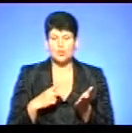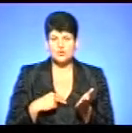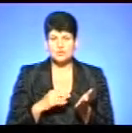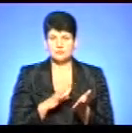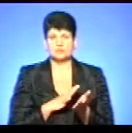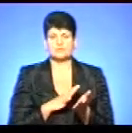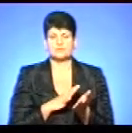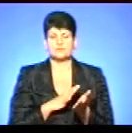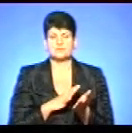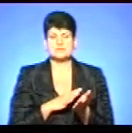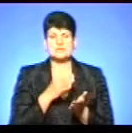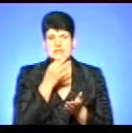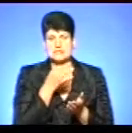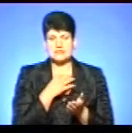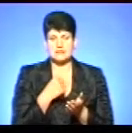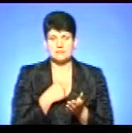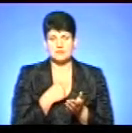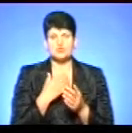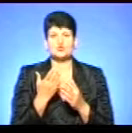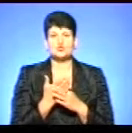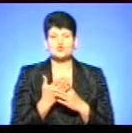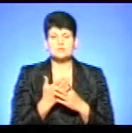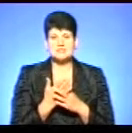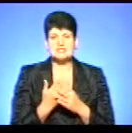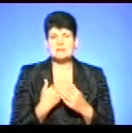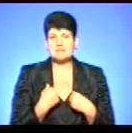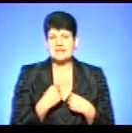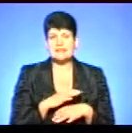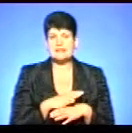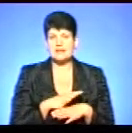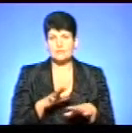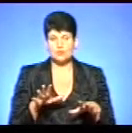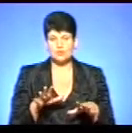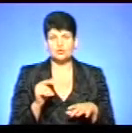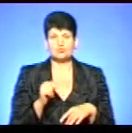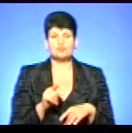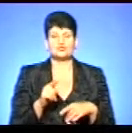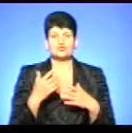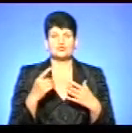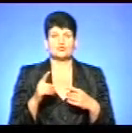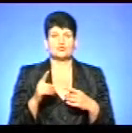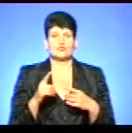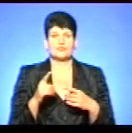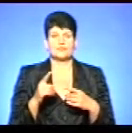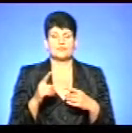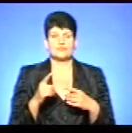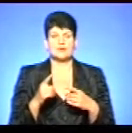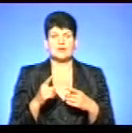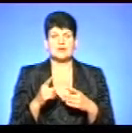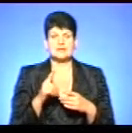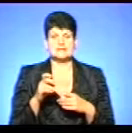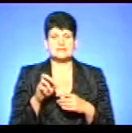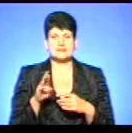І казали мені, що вроді субсидій мені не буде положено, тому що вони в декреті, а з'яті в мене